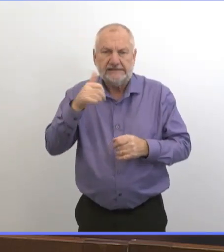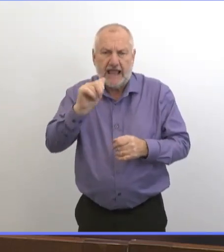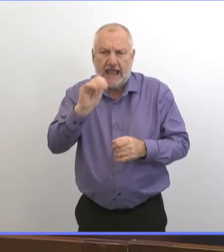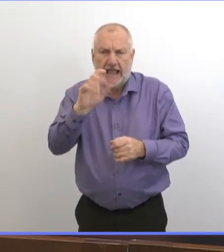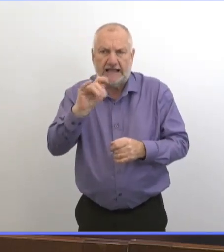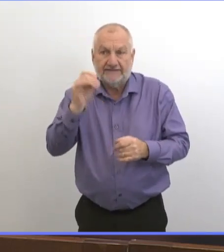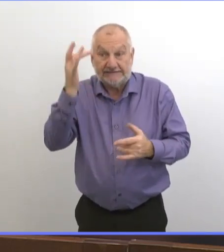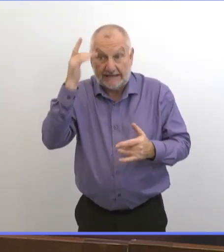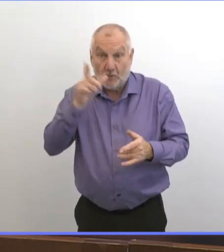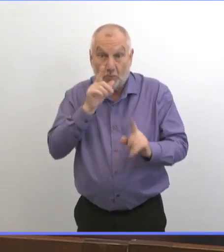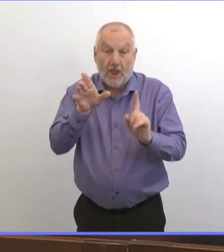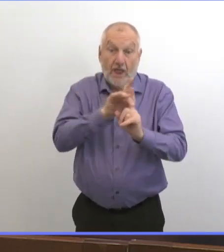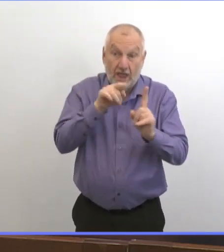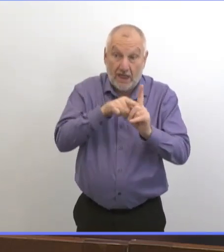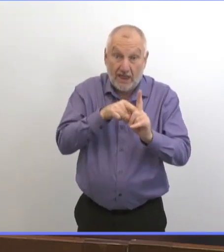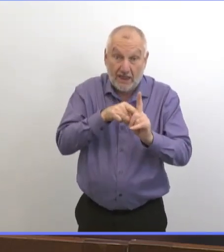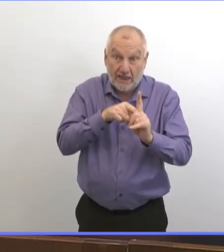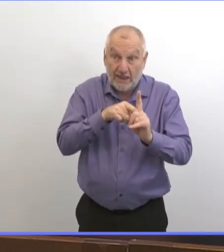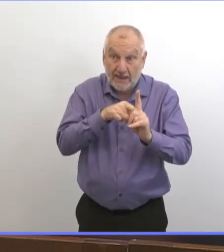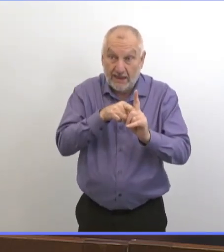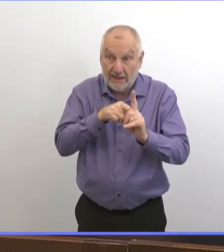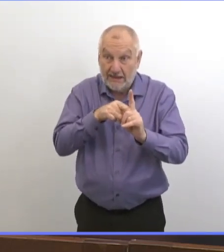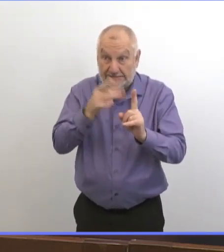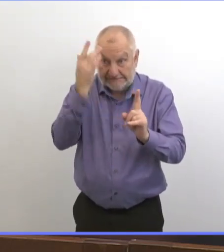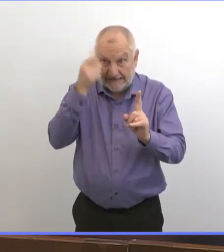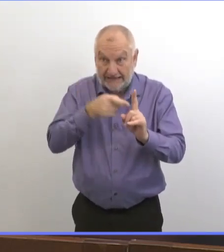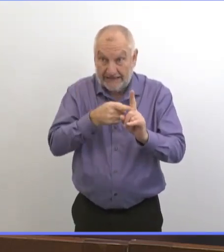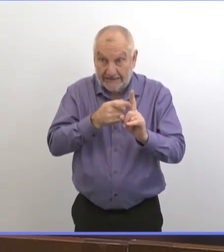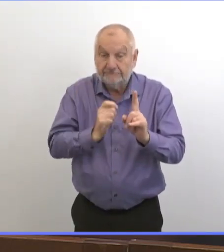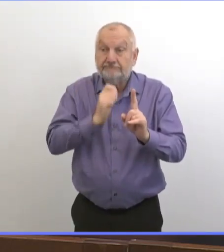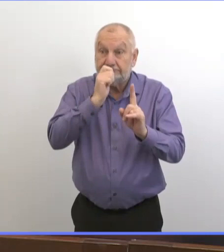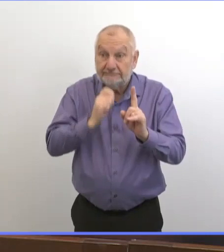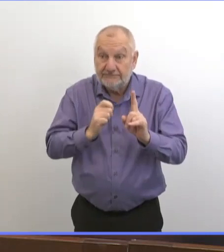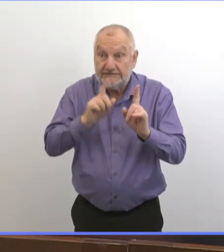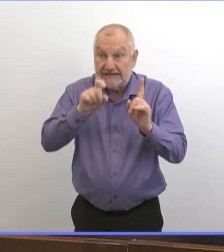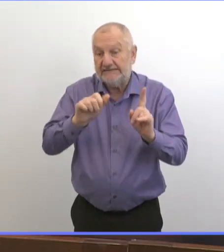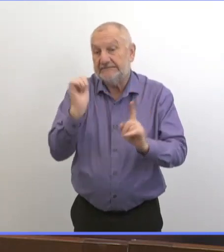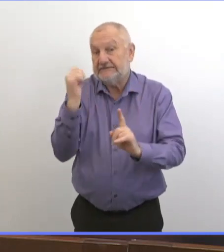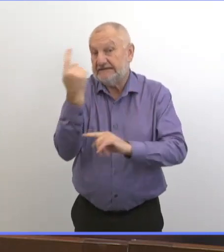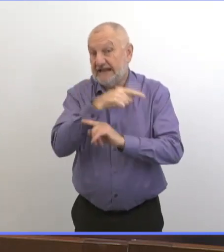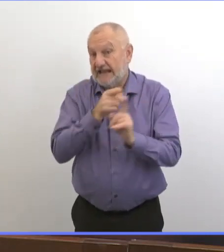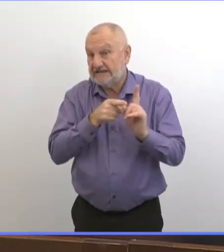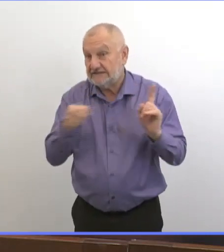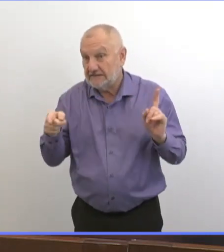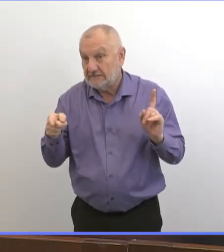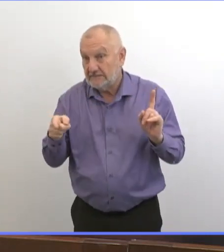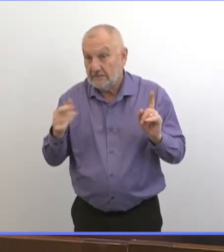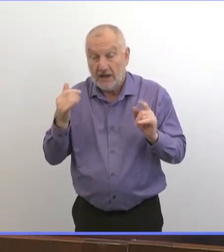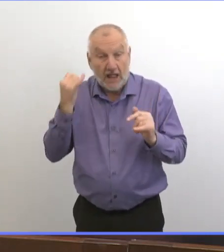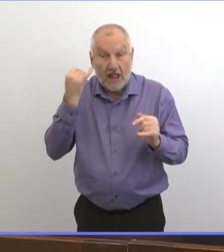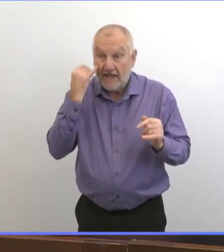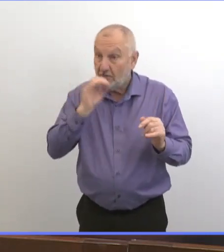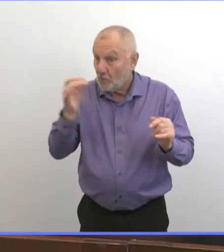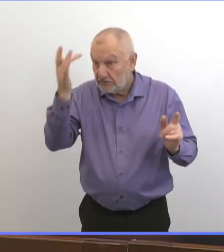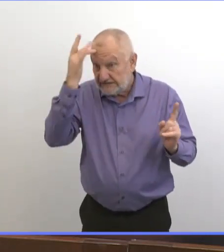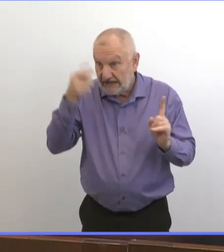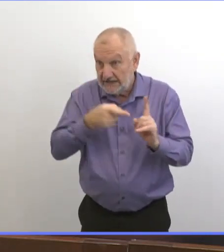environ 10 jours après